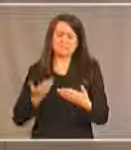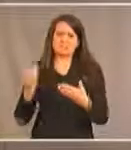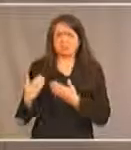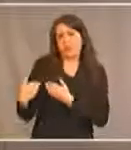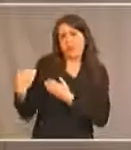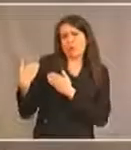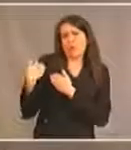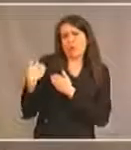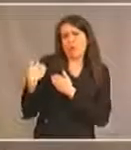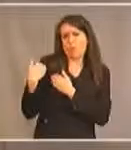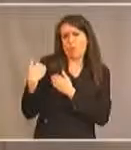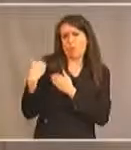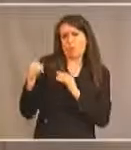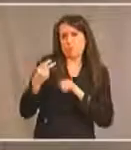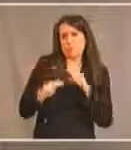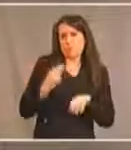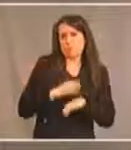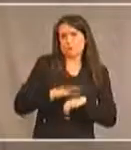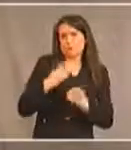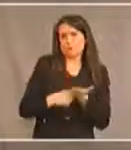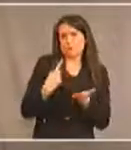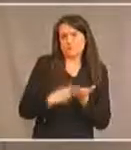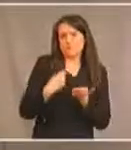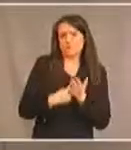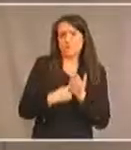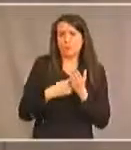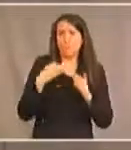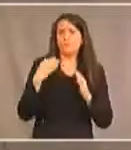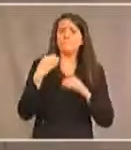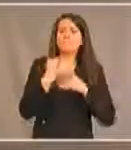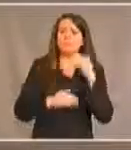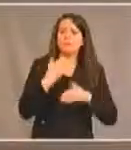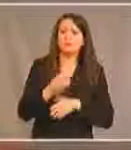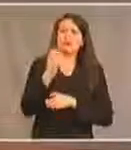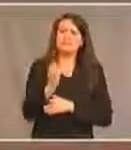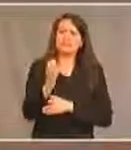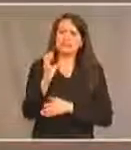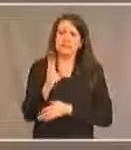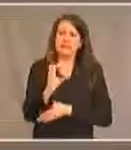Premières Nations dans les discussions sur le protocole CRPD qui a été annoncée?